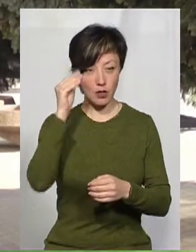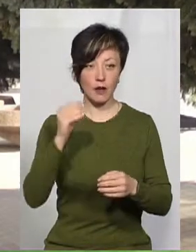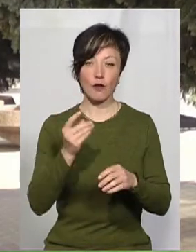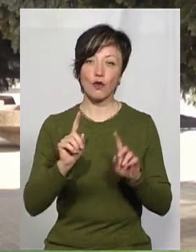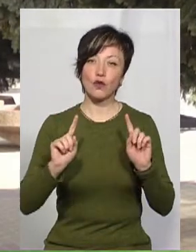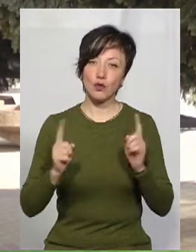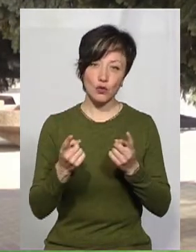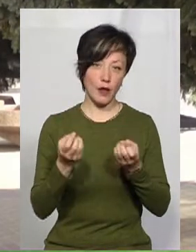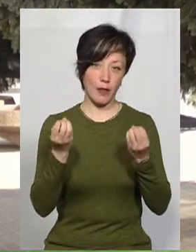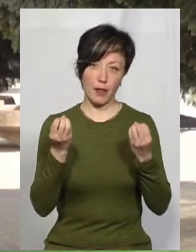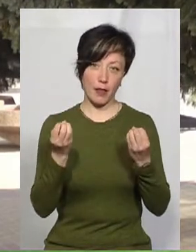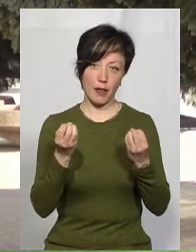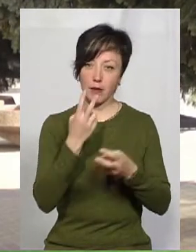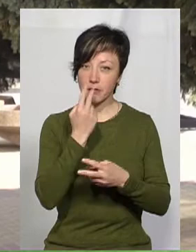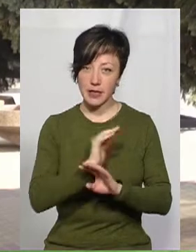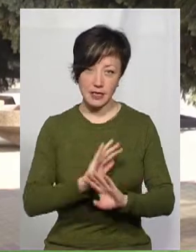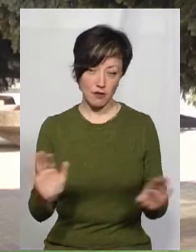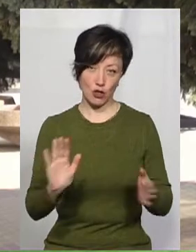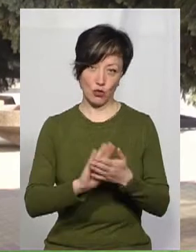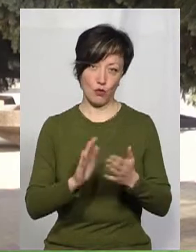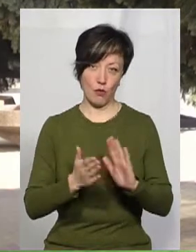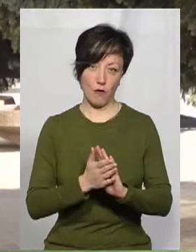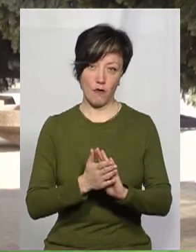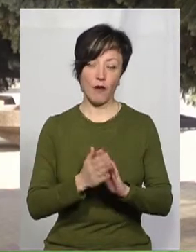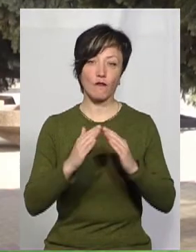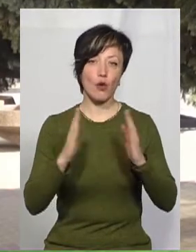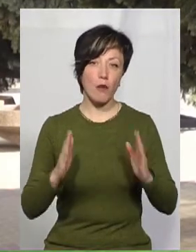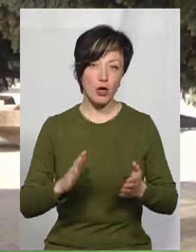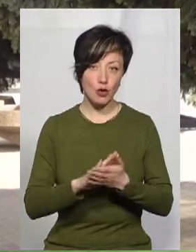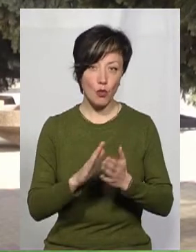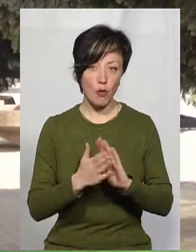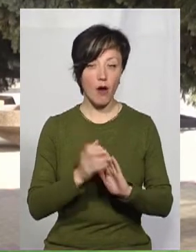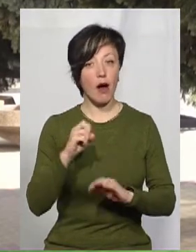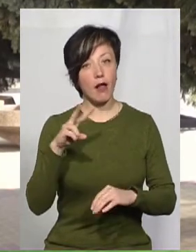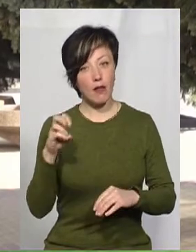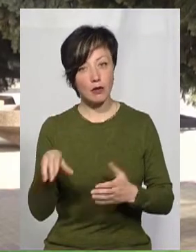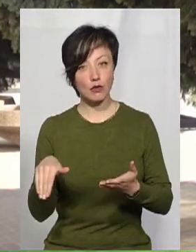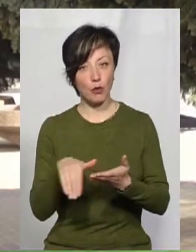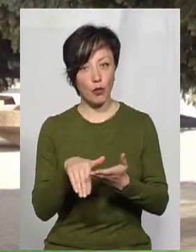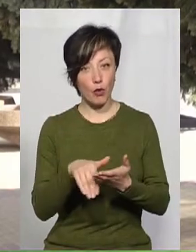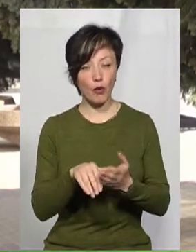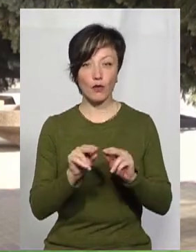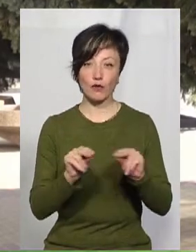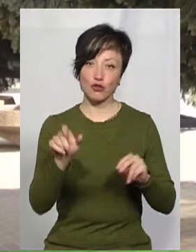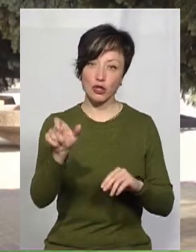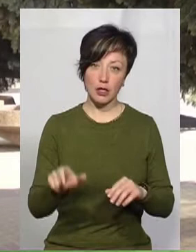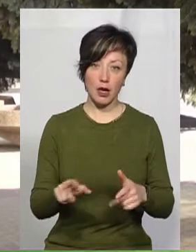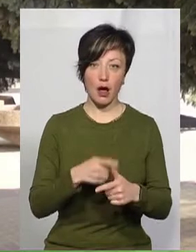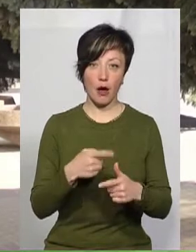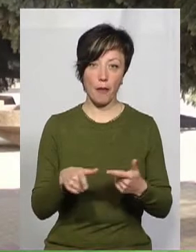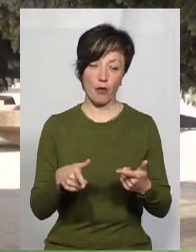дуже незвичних для нього умовах, в домашніх умовах, але за допомогою учителя або ж